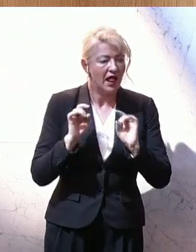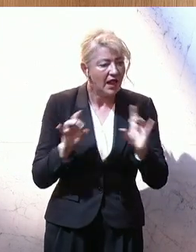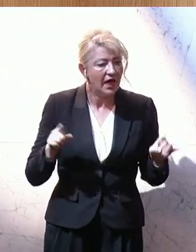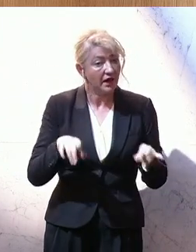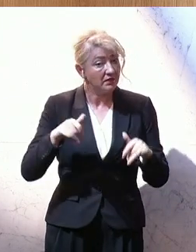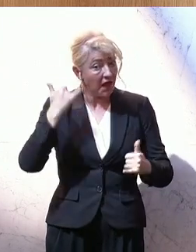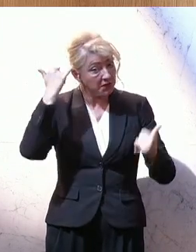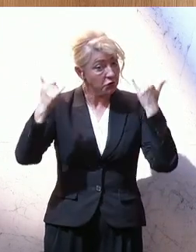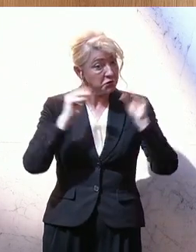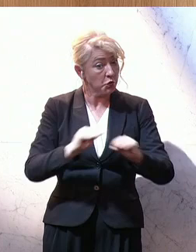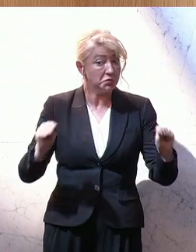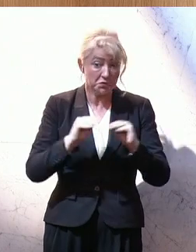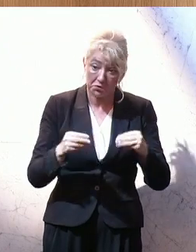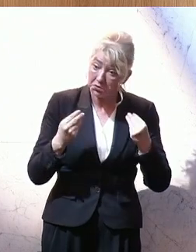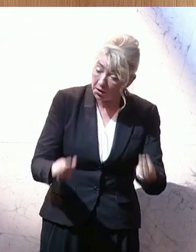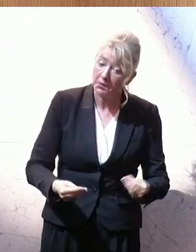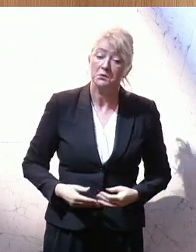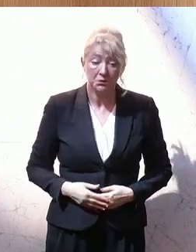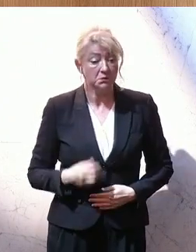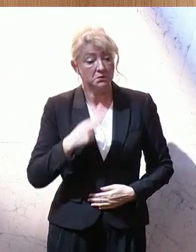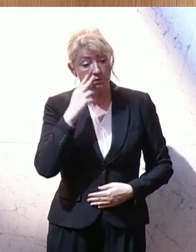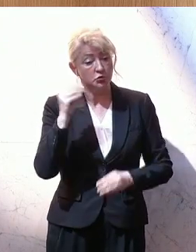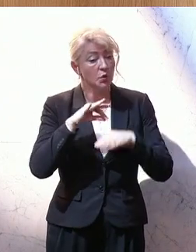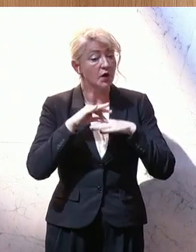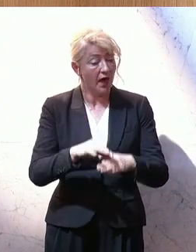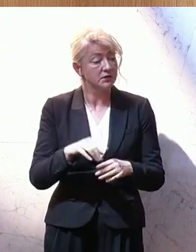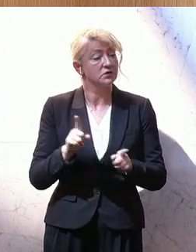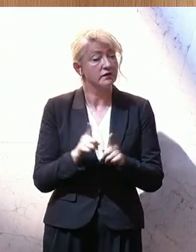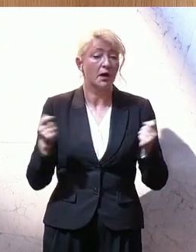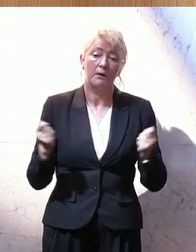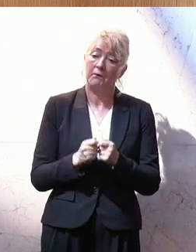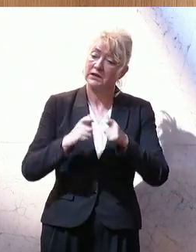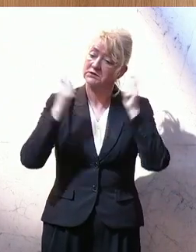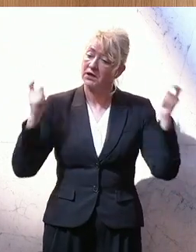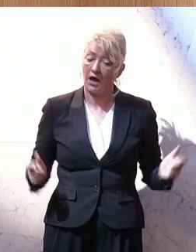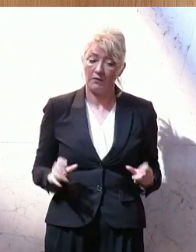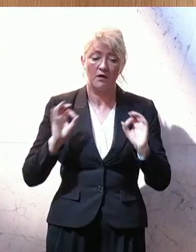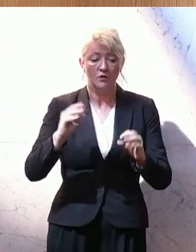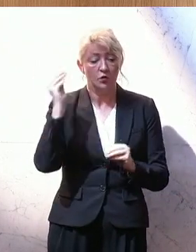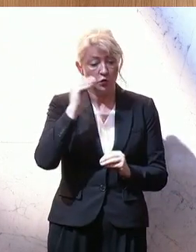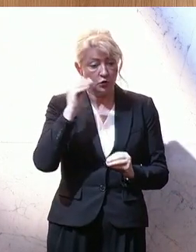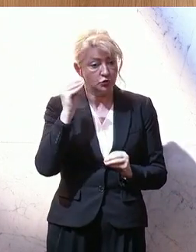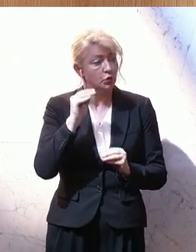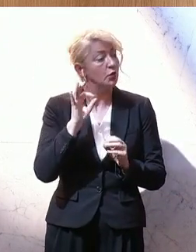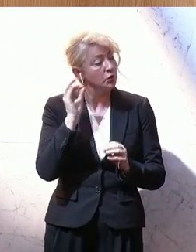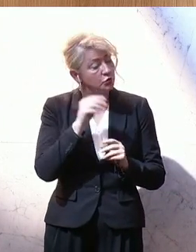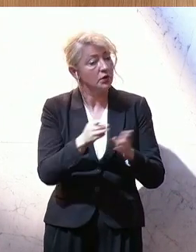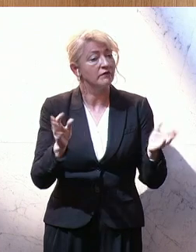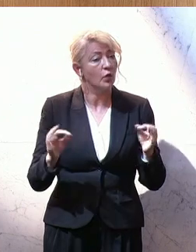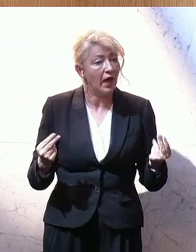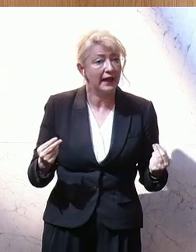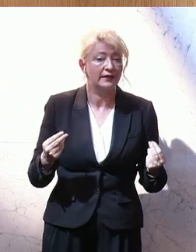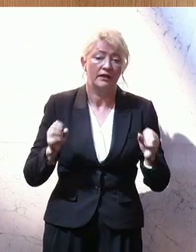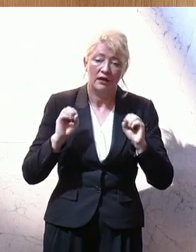die innovativen Unterricht ermöglichen. Ich sehe die Schulleitungen, die einen passenden Rahmen für Schülerinnen und Schüler, für Eltern und